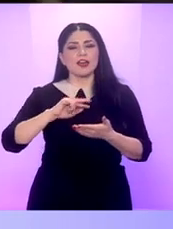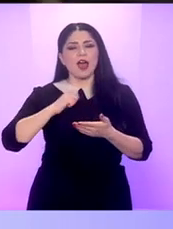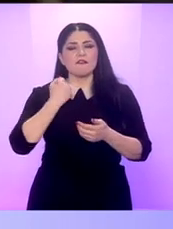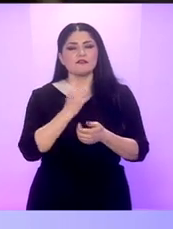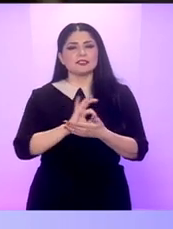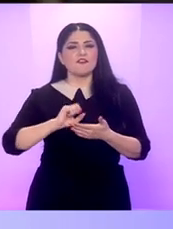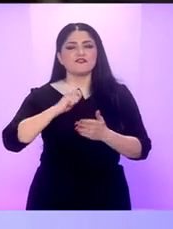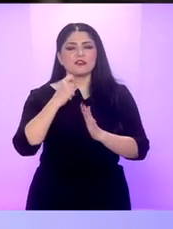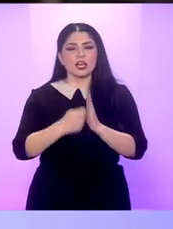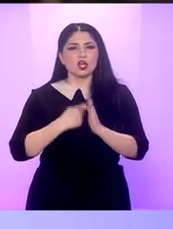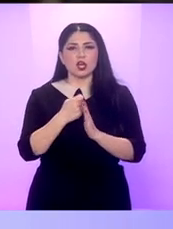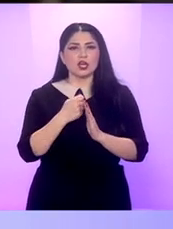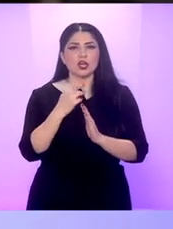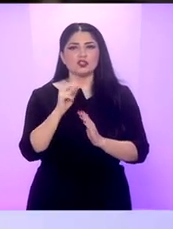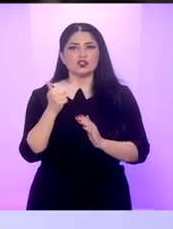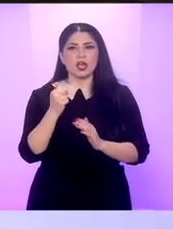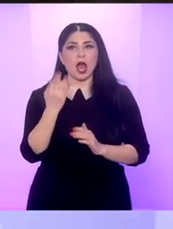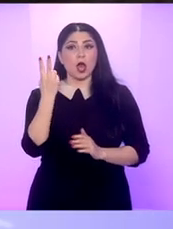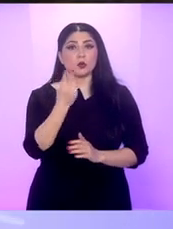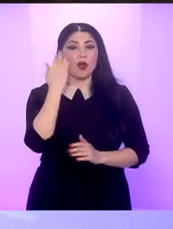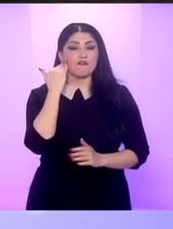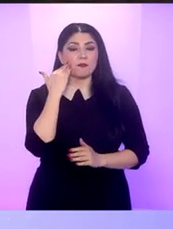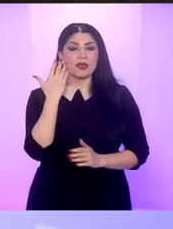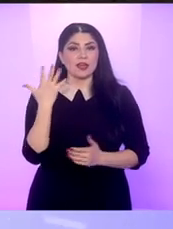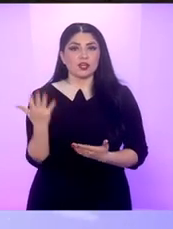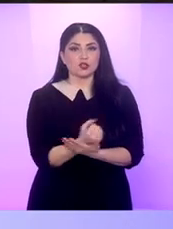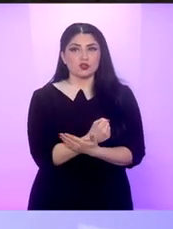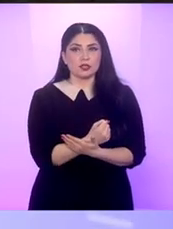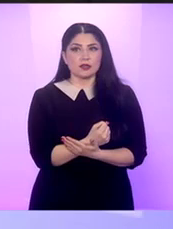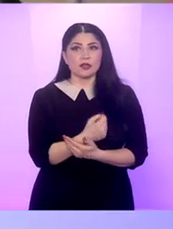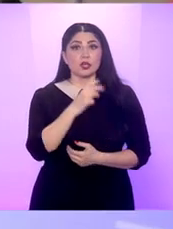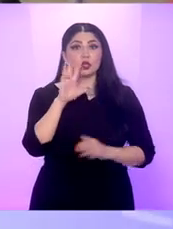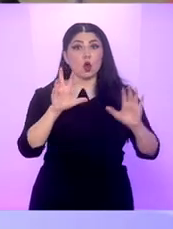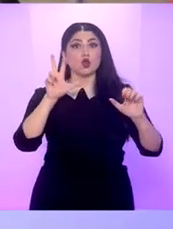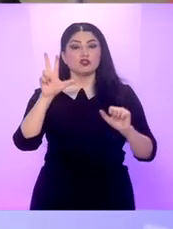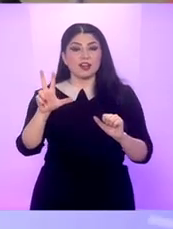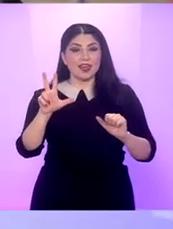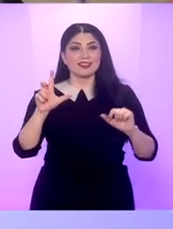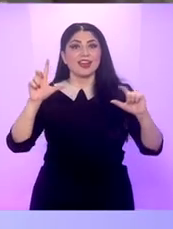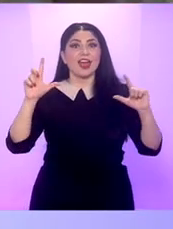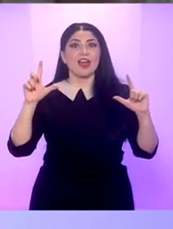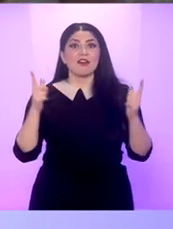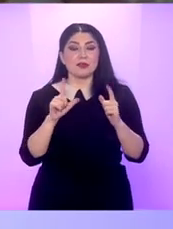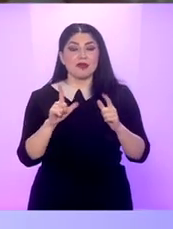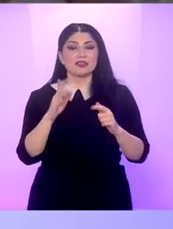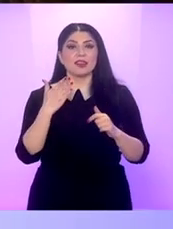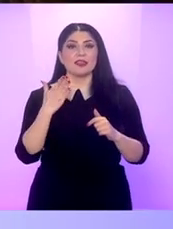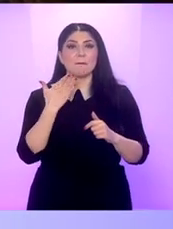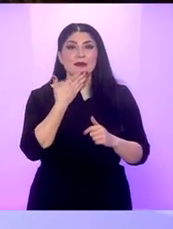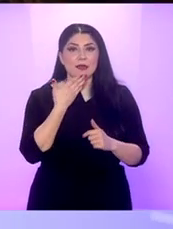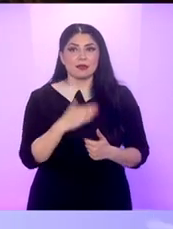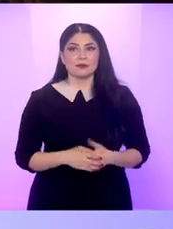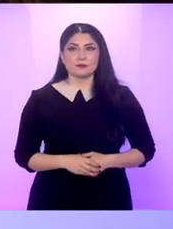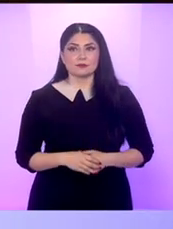film este Chloe Zhao e abia a doua femeie regizor care câștigă acest trofeu în 93 de gale Dacă ne uităm peste cel mai bun rol